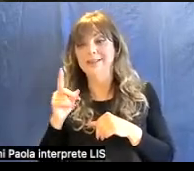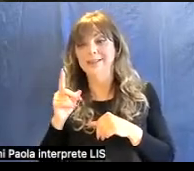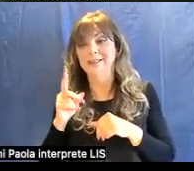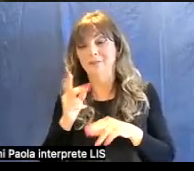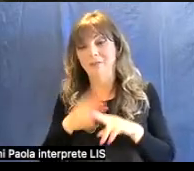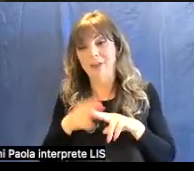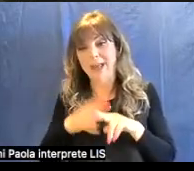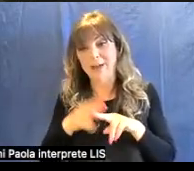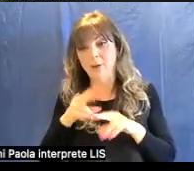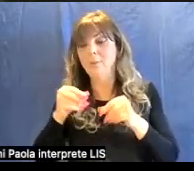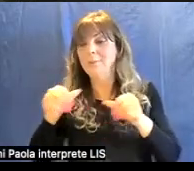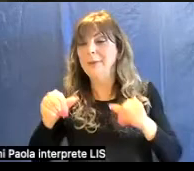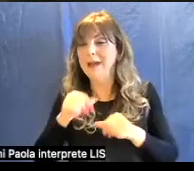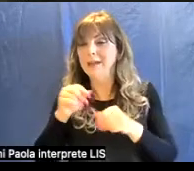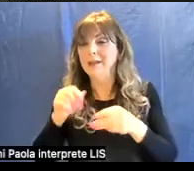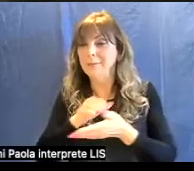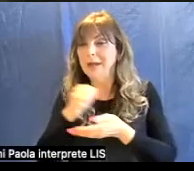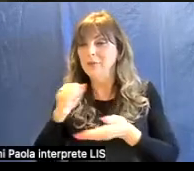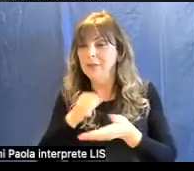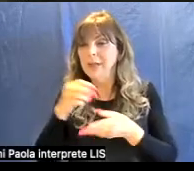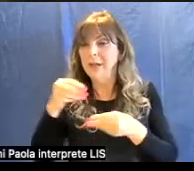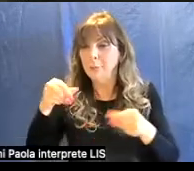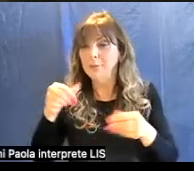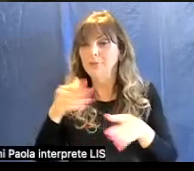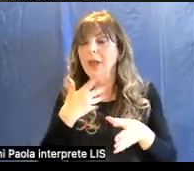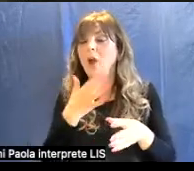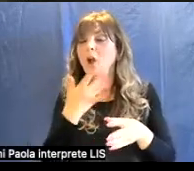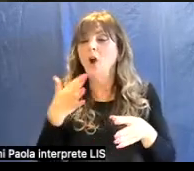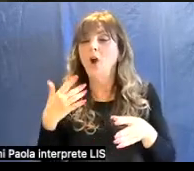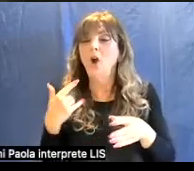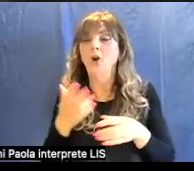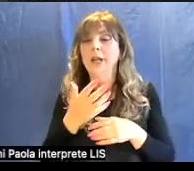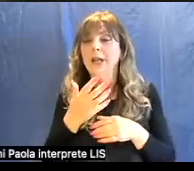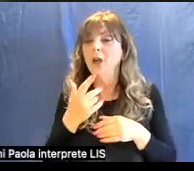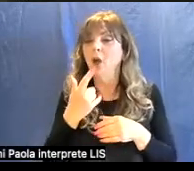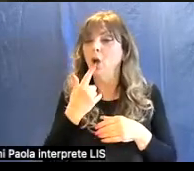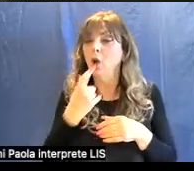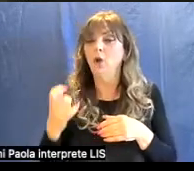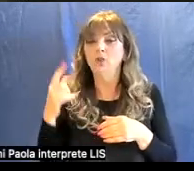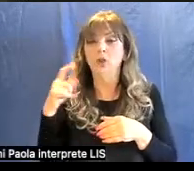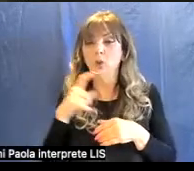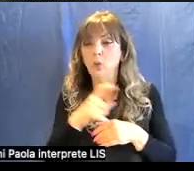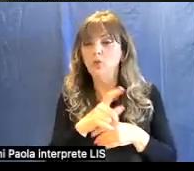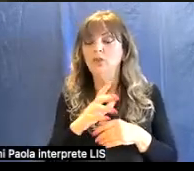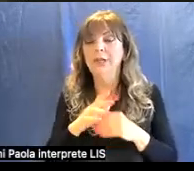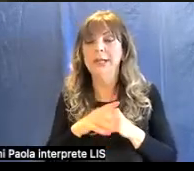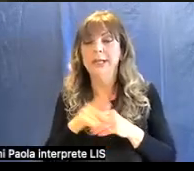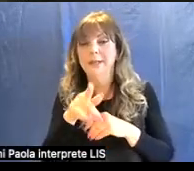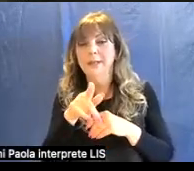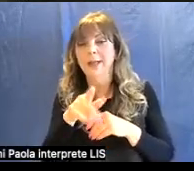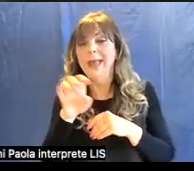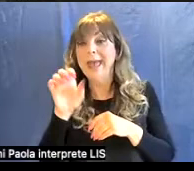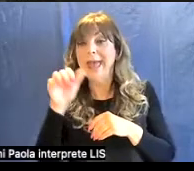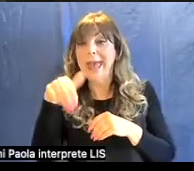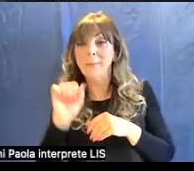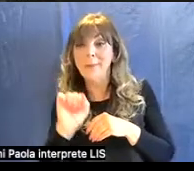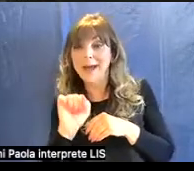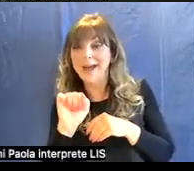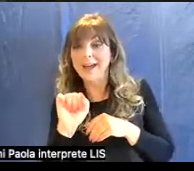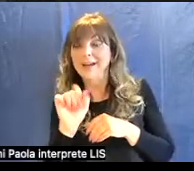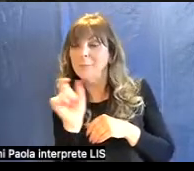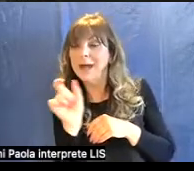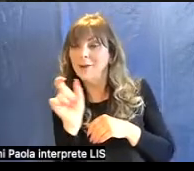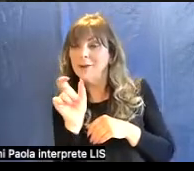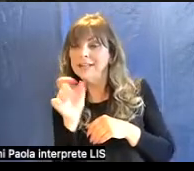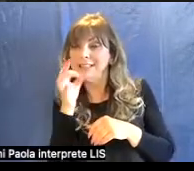polvere assume un colore rosso ruggine. La parola ematite deriva proprio da ema, cioè sangue, perché